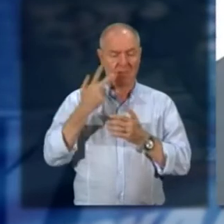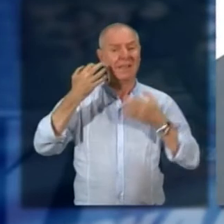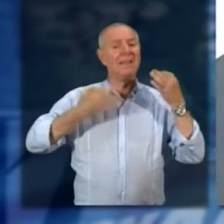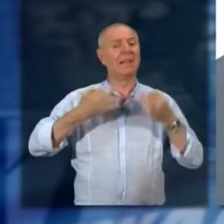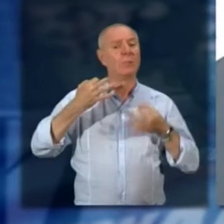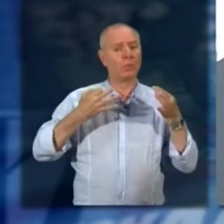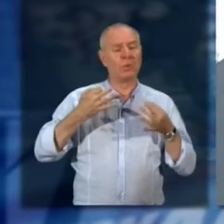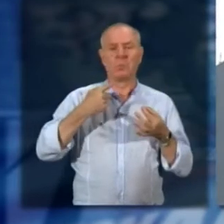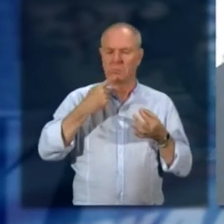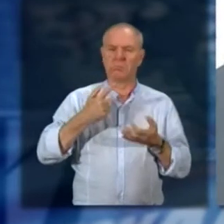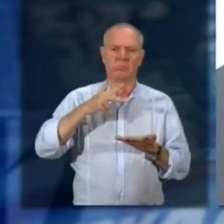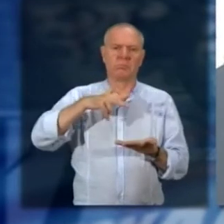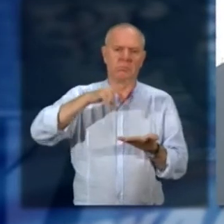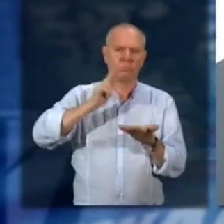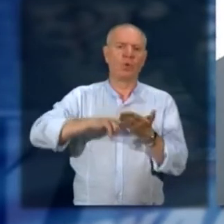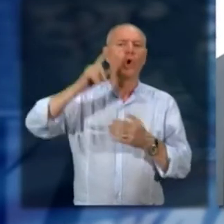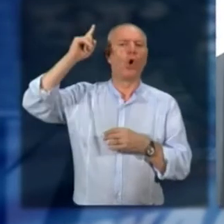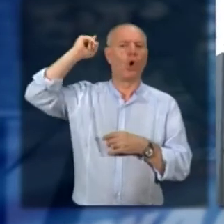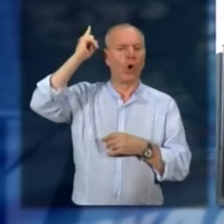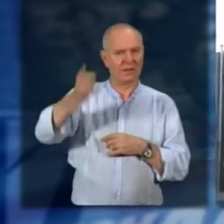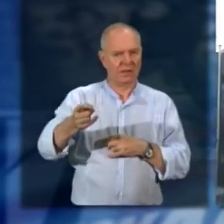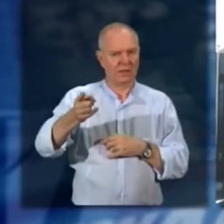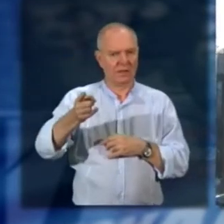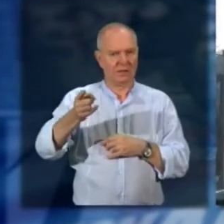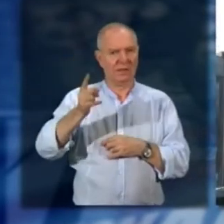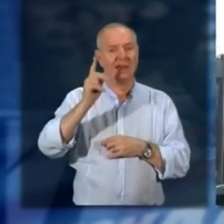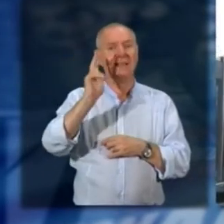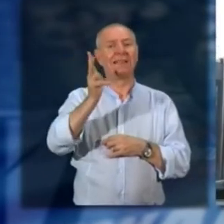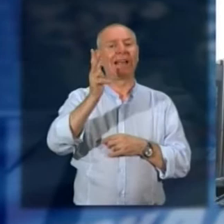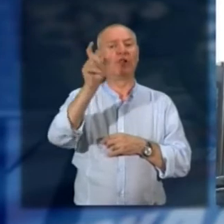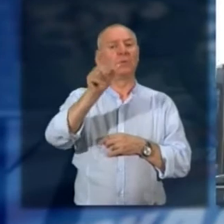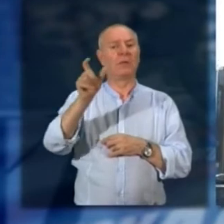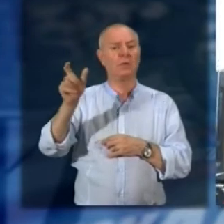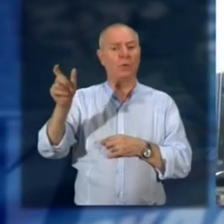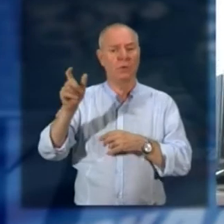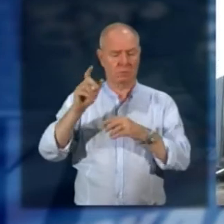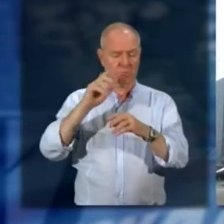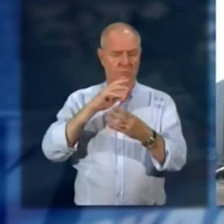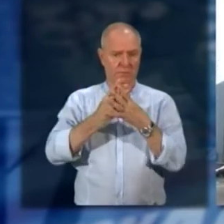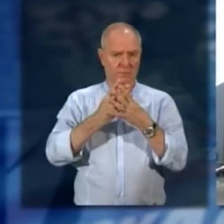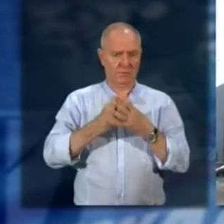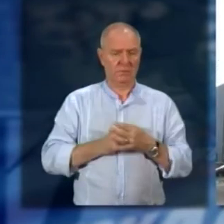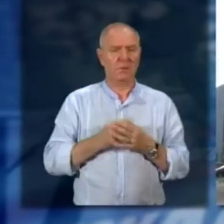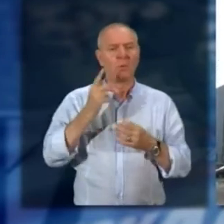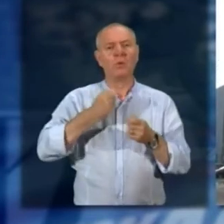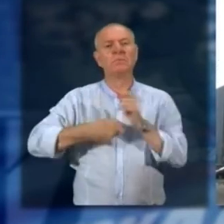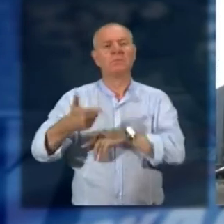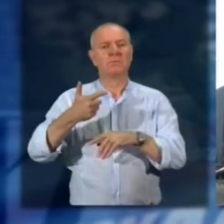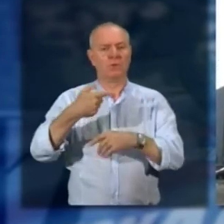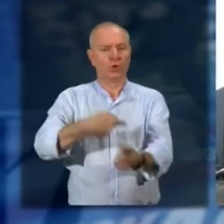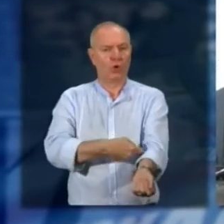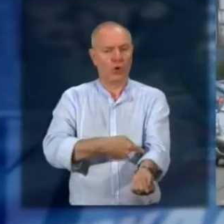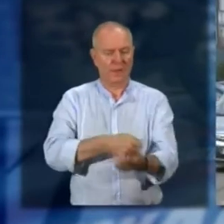preliminari ha firmato le ordinanze con l'addebito per 13 dei 14 capi di imputazione relative allo spaccio di droga.